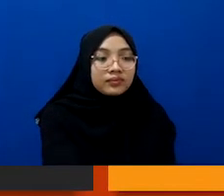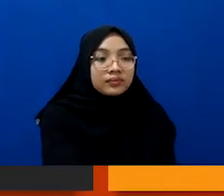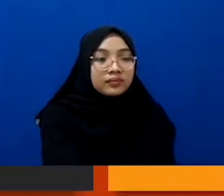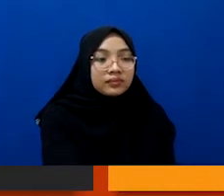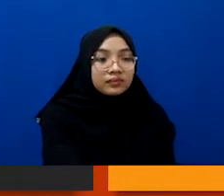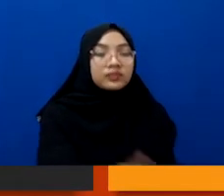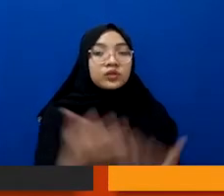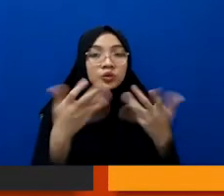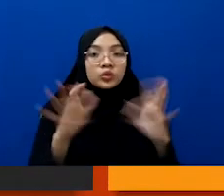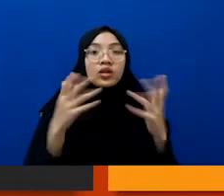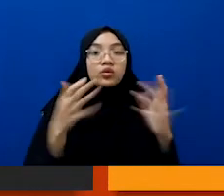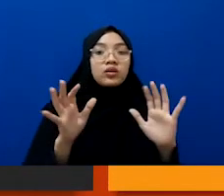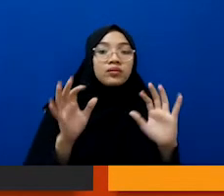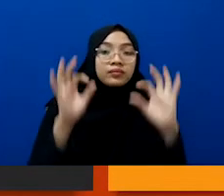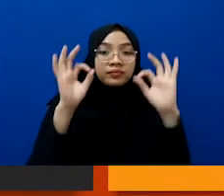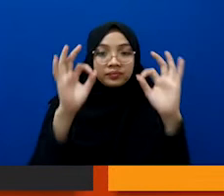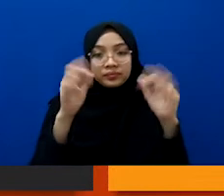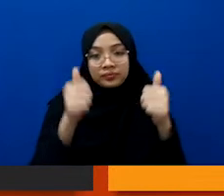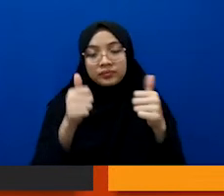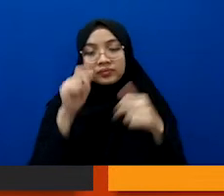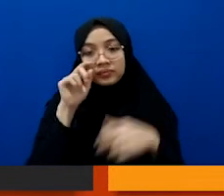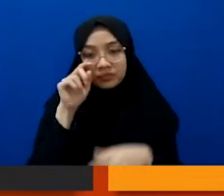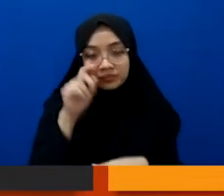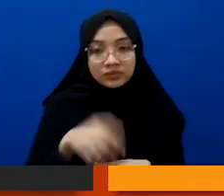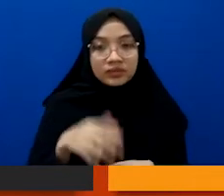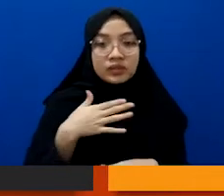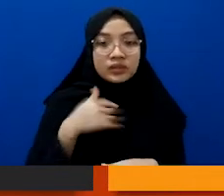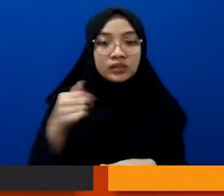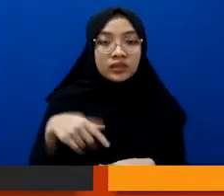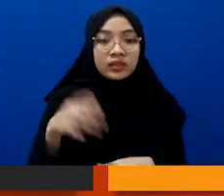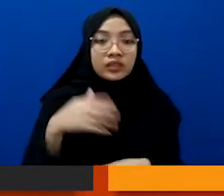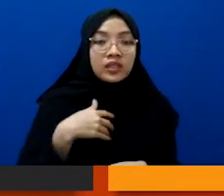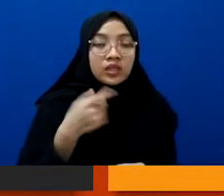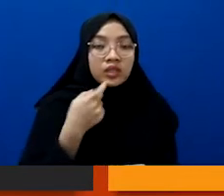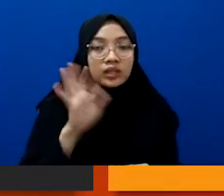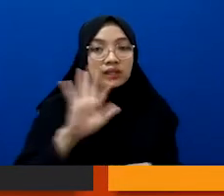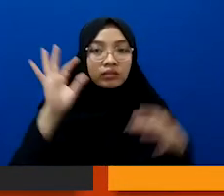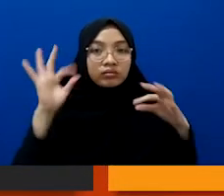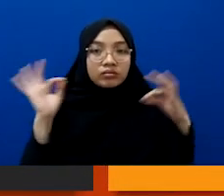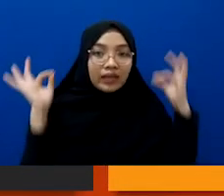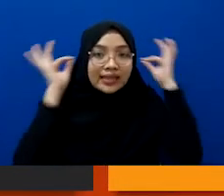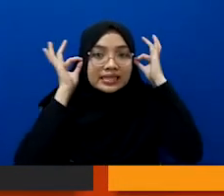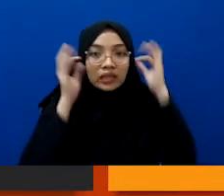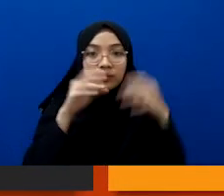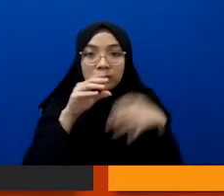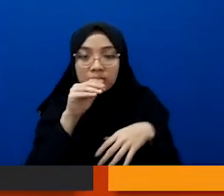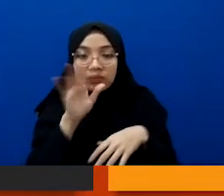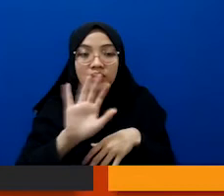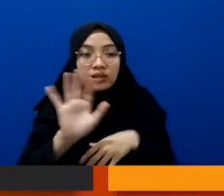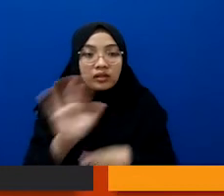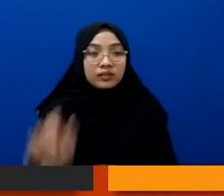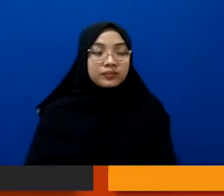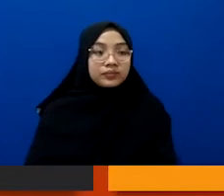Sudah, Mbak. Sudah. Oke, iya. Saya coba enggak pakai headset ya. Oke.